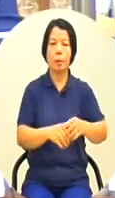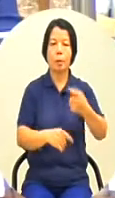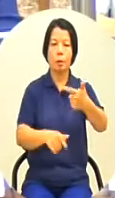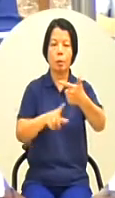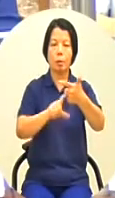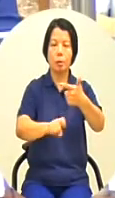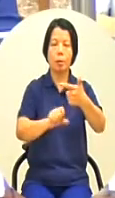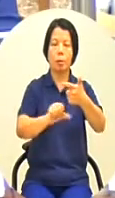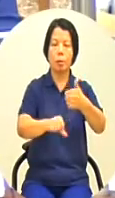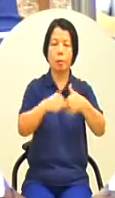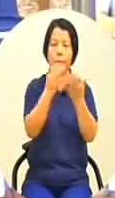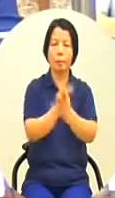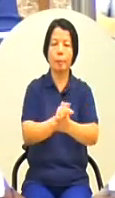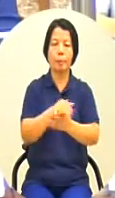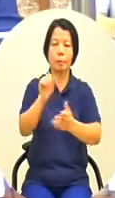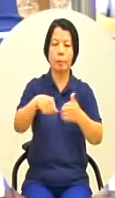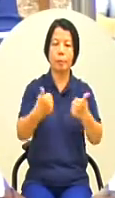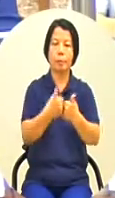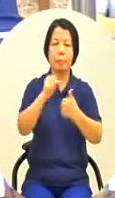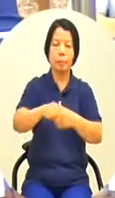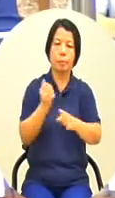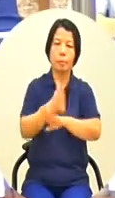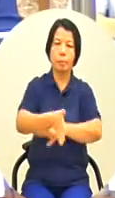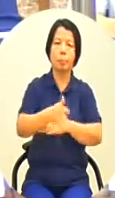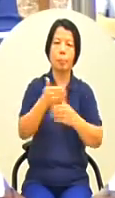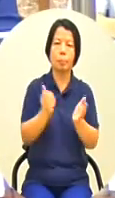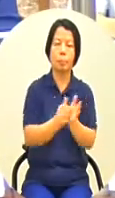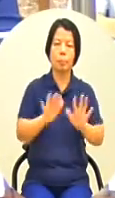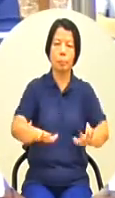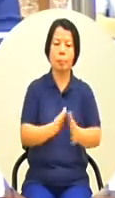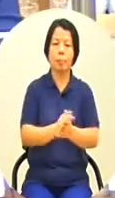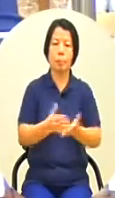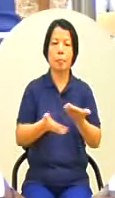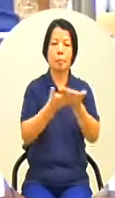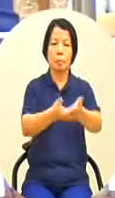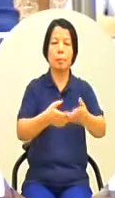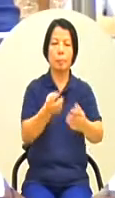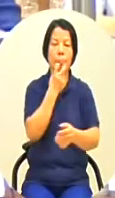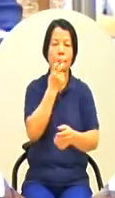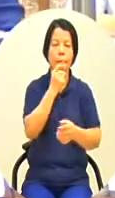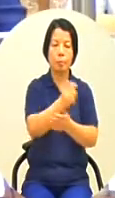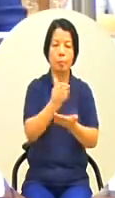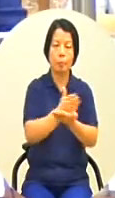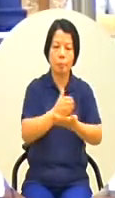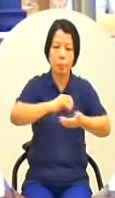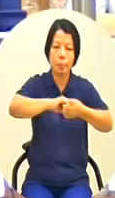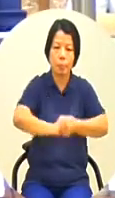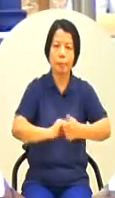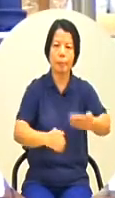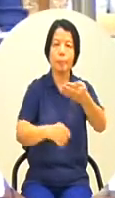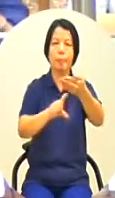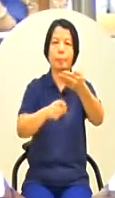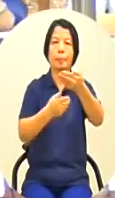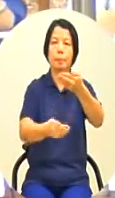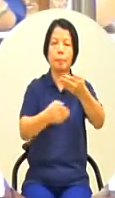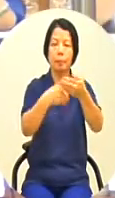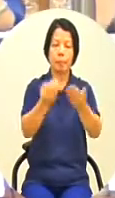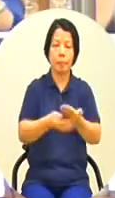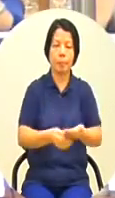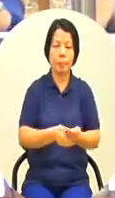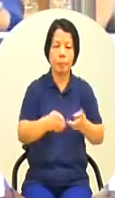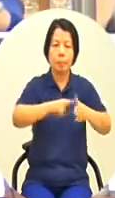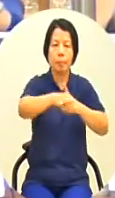議會三讀通過7月7號報送中央合定然後在9月19號韓文